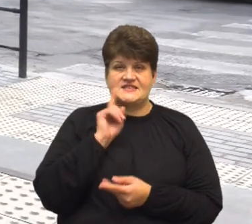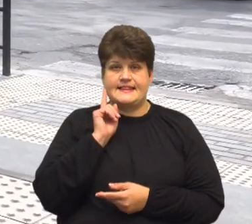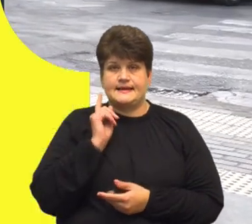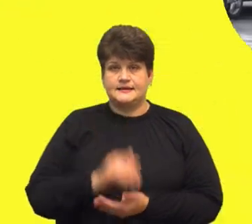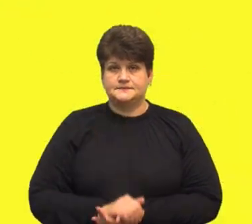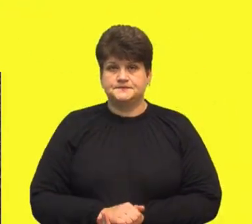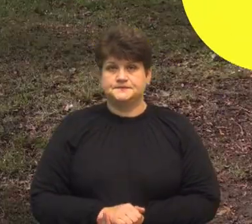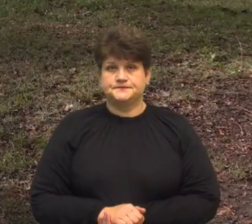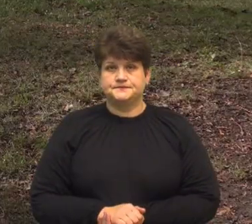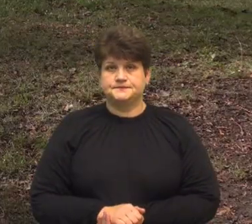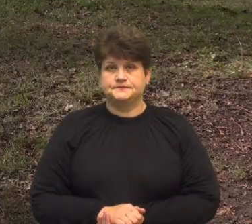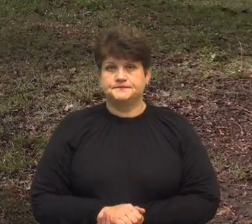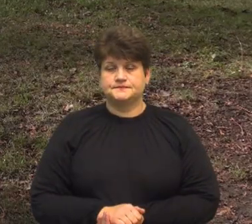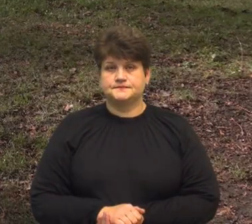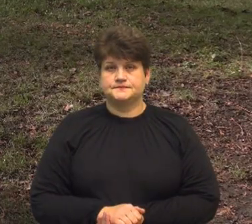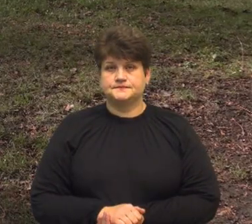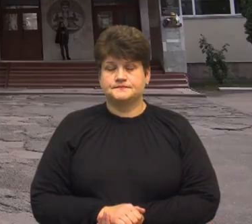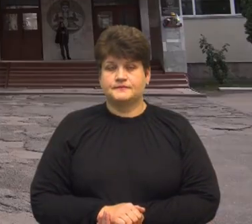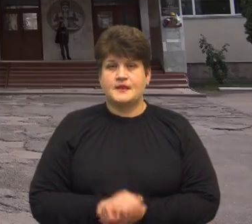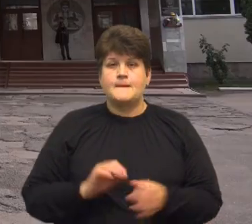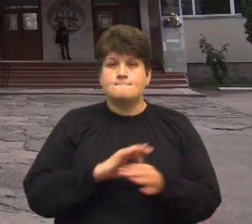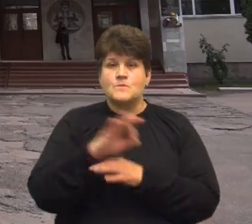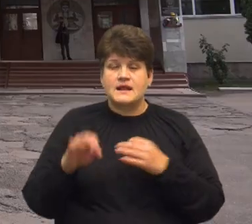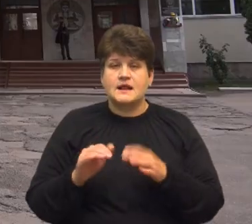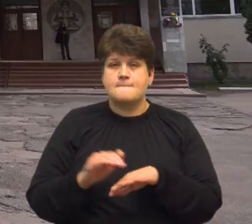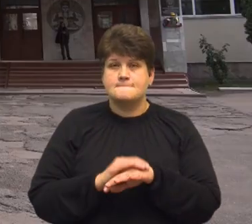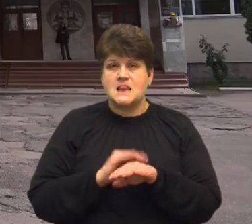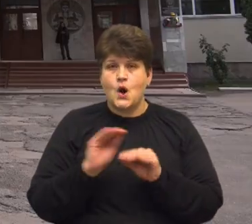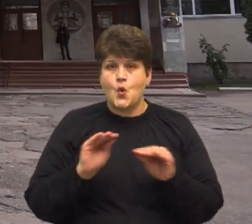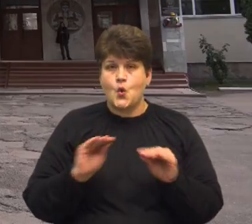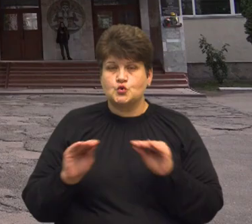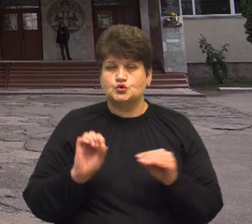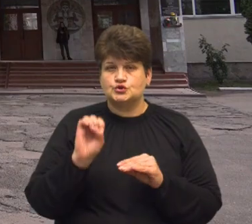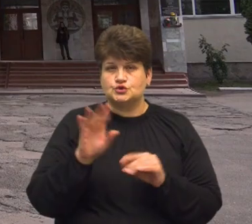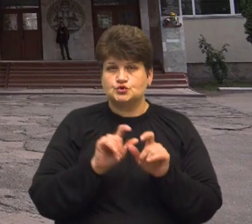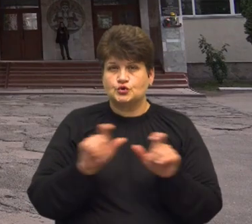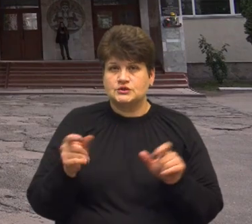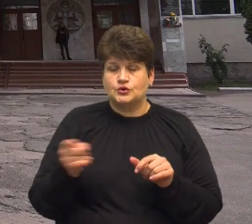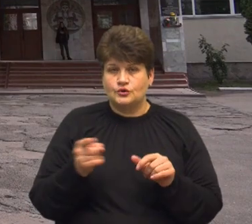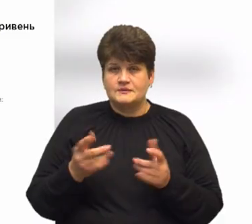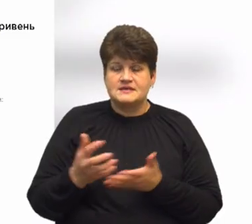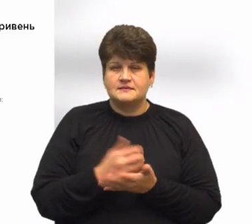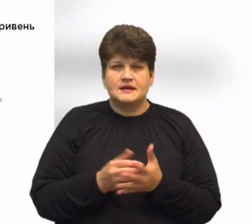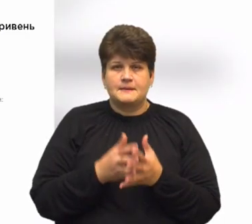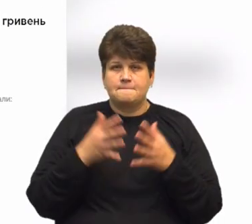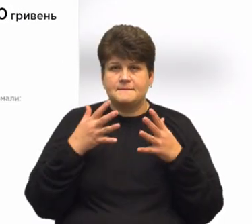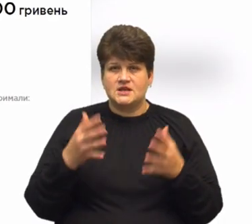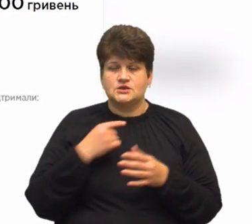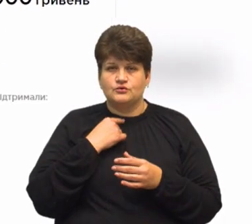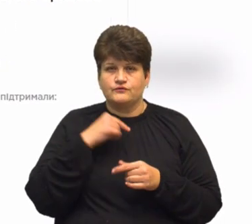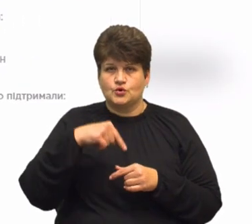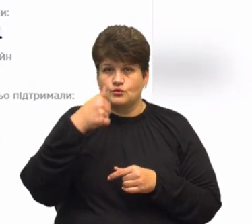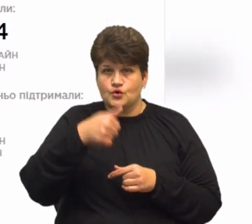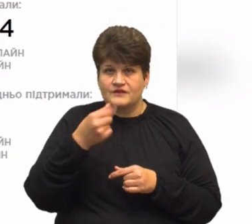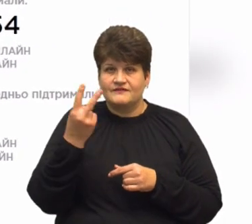Тернопіль. Проєкт благоустрою подвір'я 14-ї школи Тернополя зібрав найбільше голосів на платформі «Громадський бюджет» цього року –